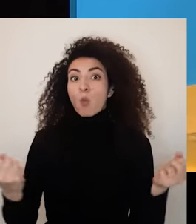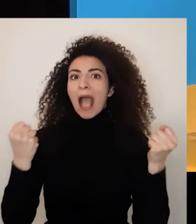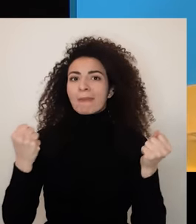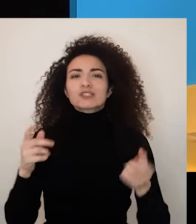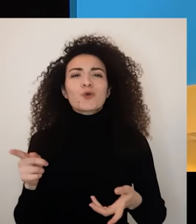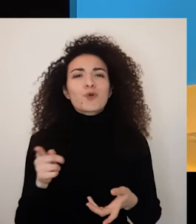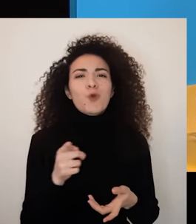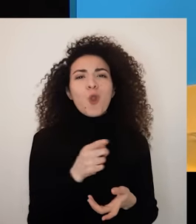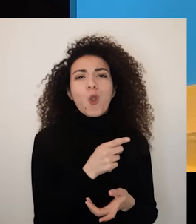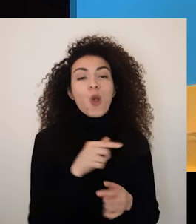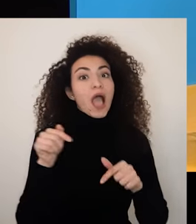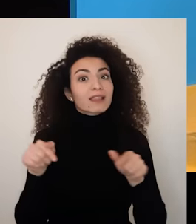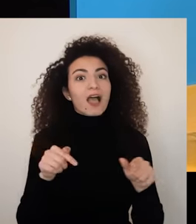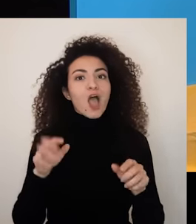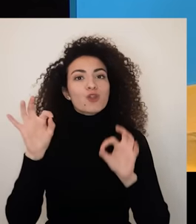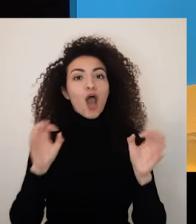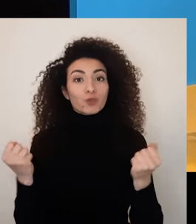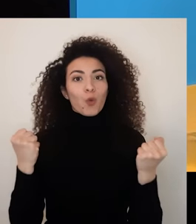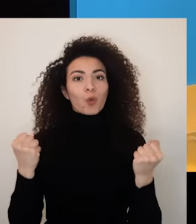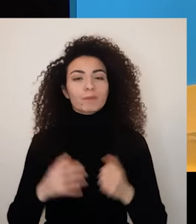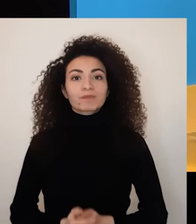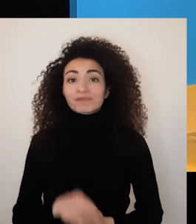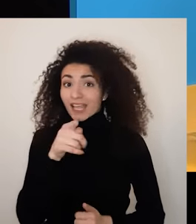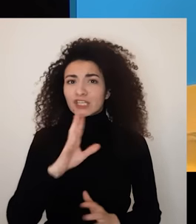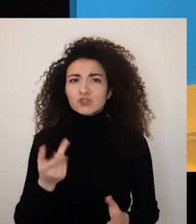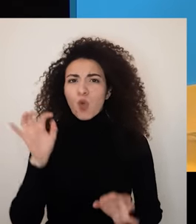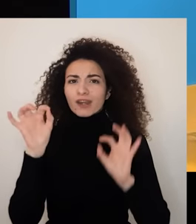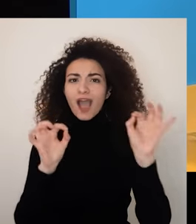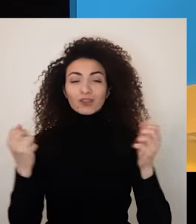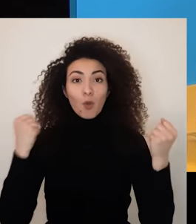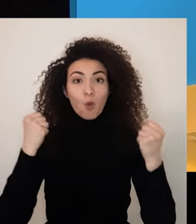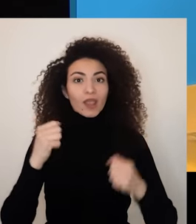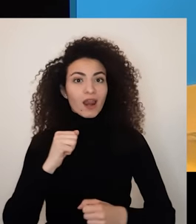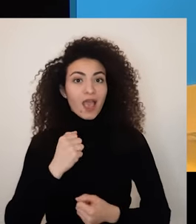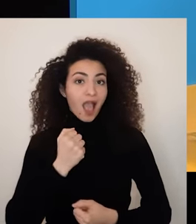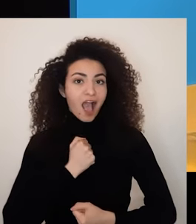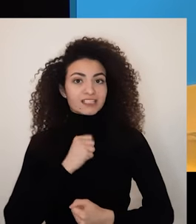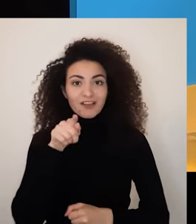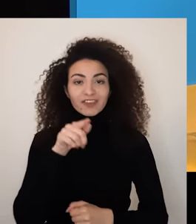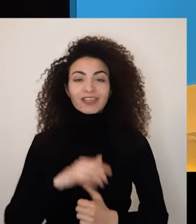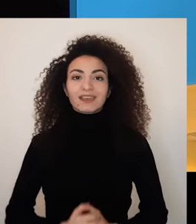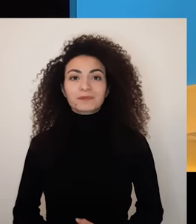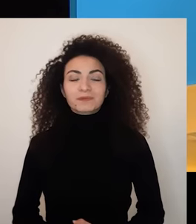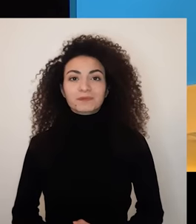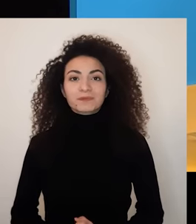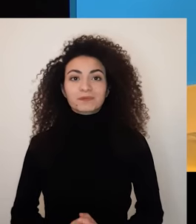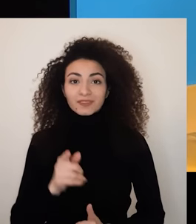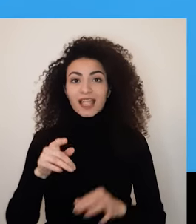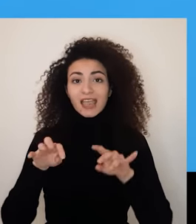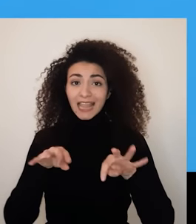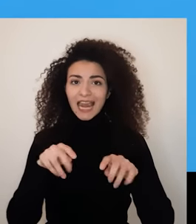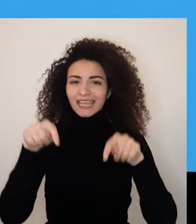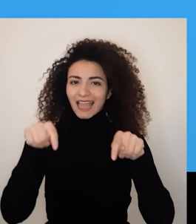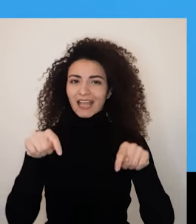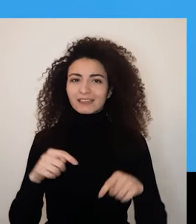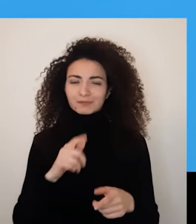الشجاعة والمواظبة والحماس لتتجرق على إظهار نفسها وإنت شو هي نقاط قوتك؟